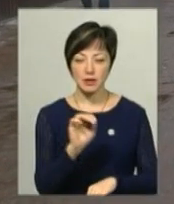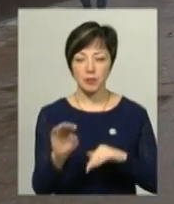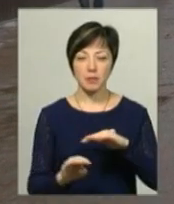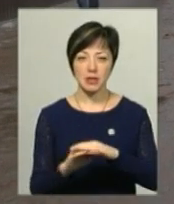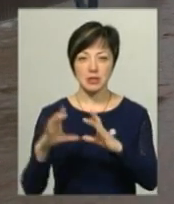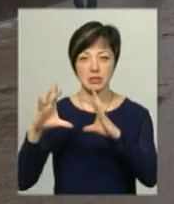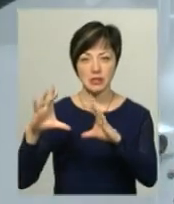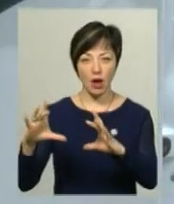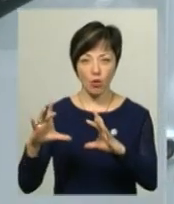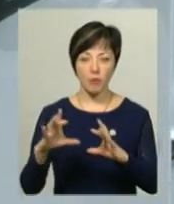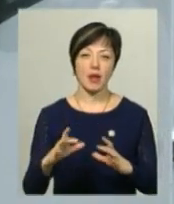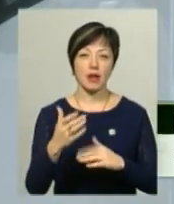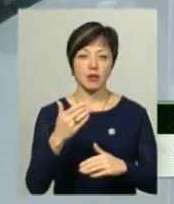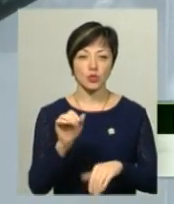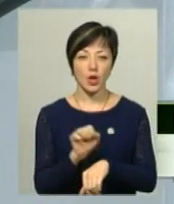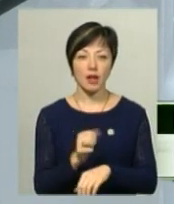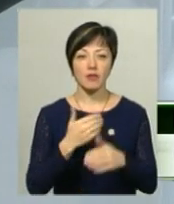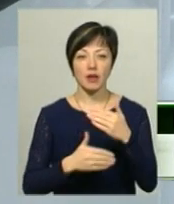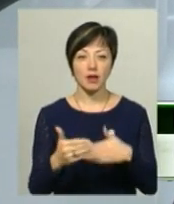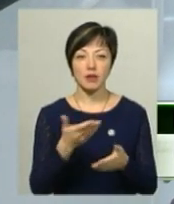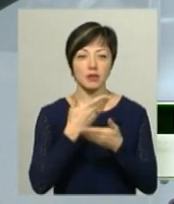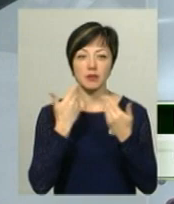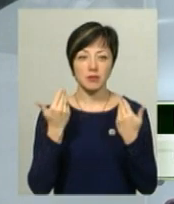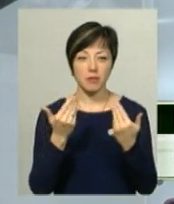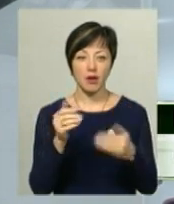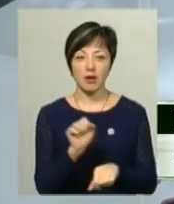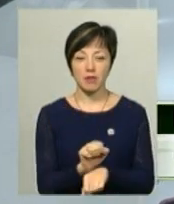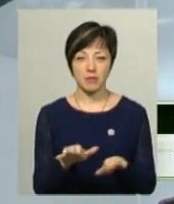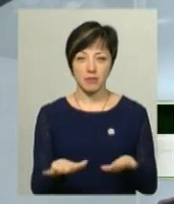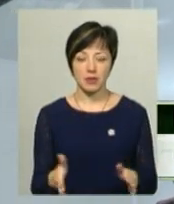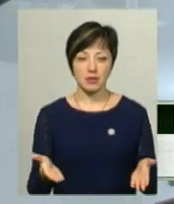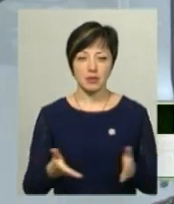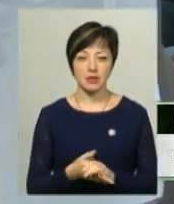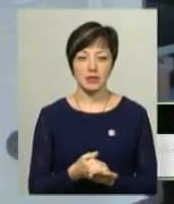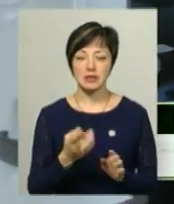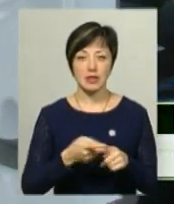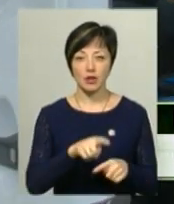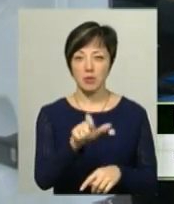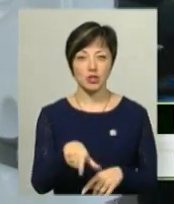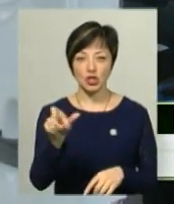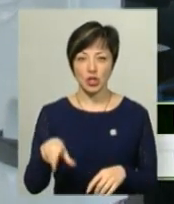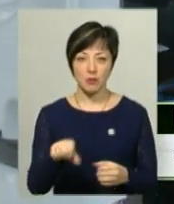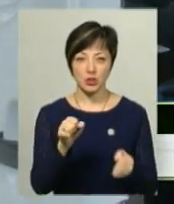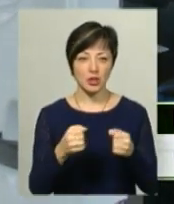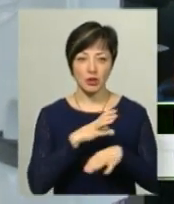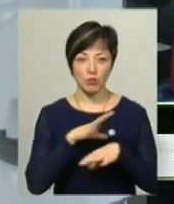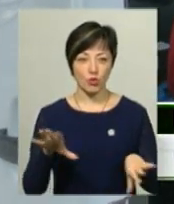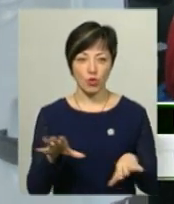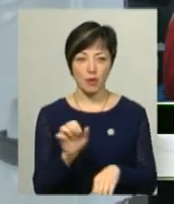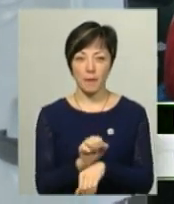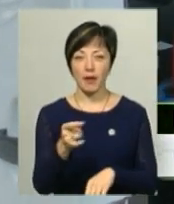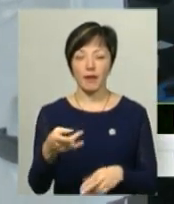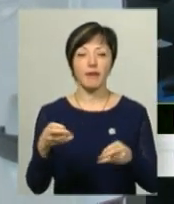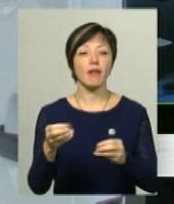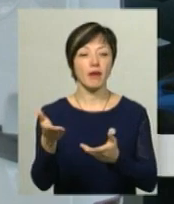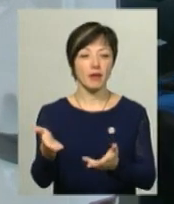припаркуватися не було де. Товар привіз в магазин, що я можу ще об'яснити? Це ж не пасажирська машина. А що, не було де припаркувати? Не було де,